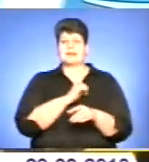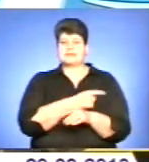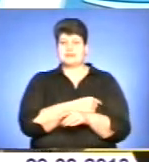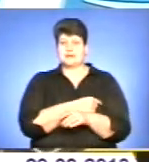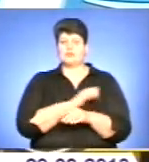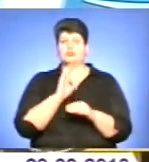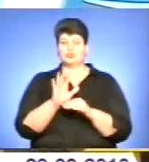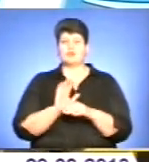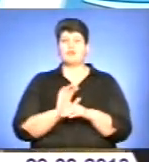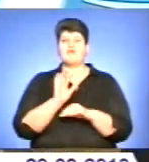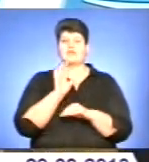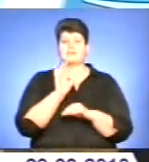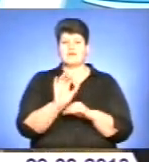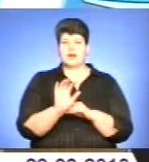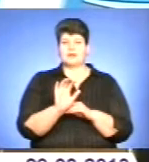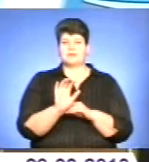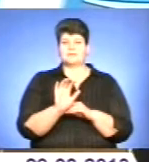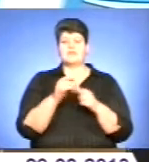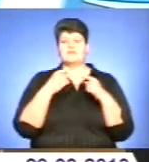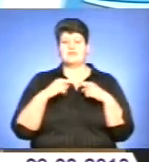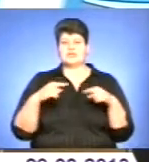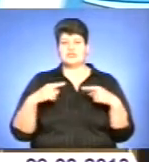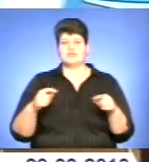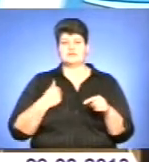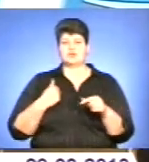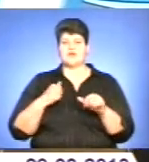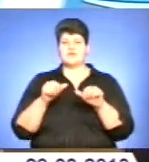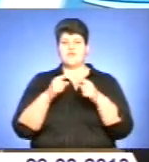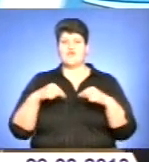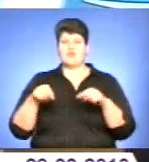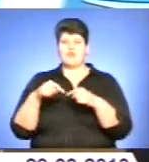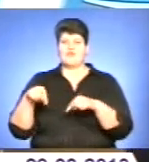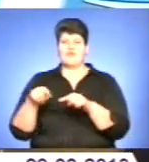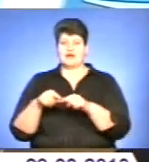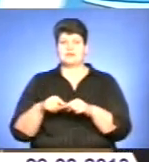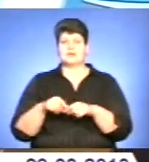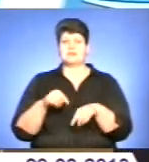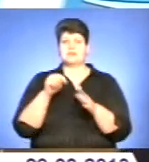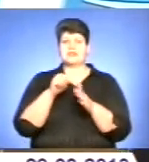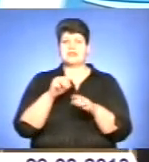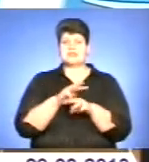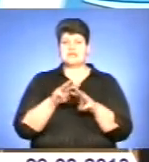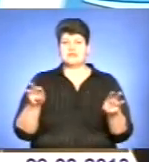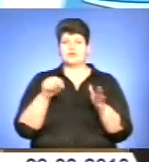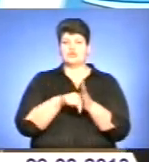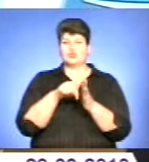в інші військові формування, а саме Міністерство внутрішніх справ,